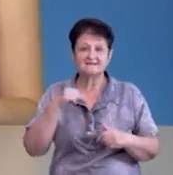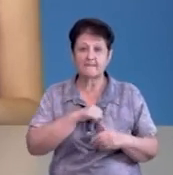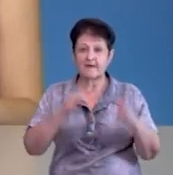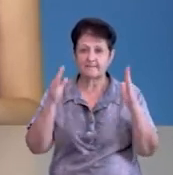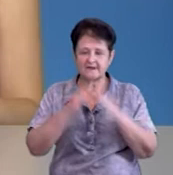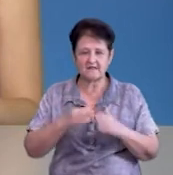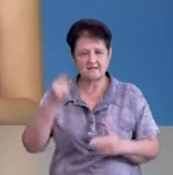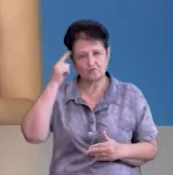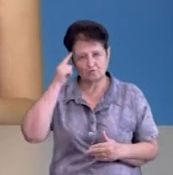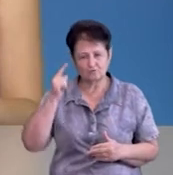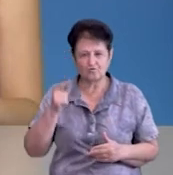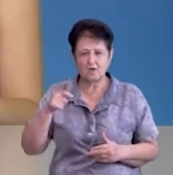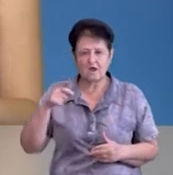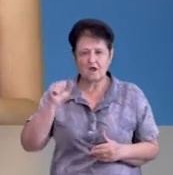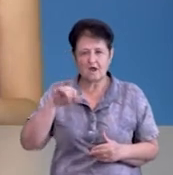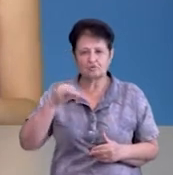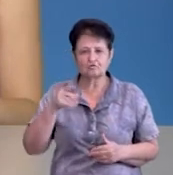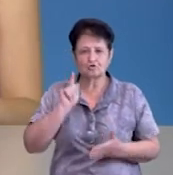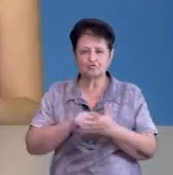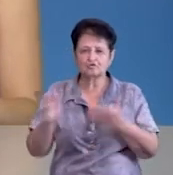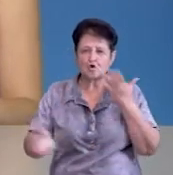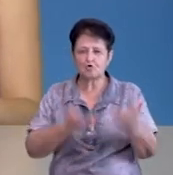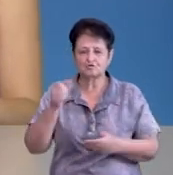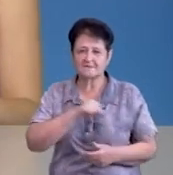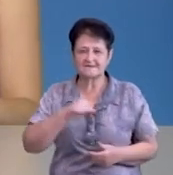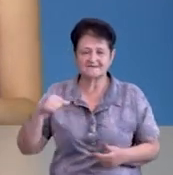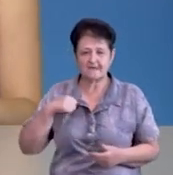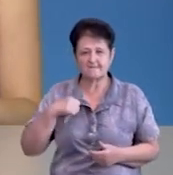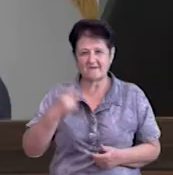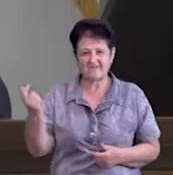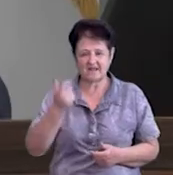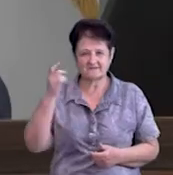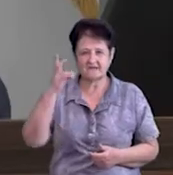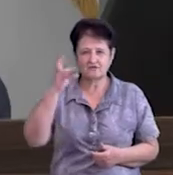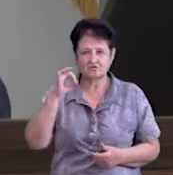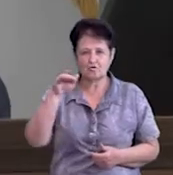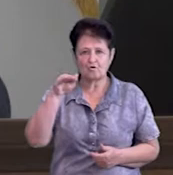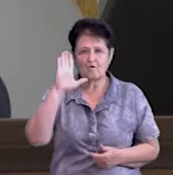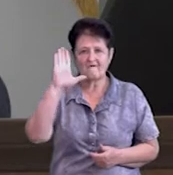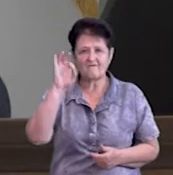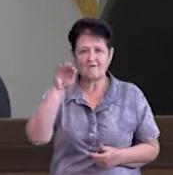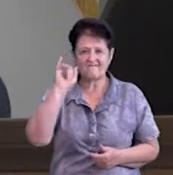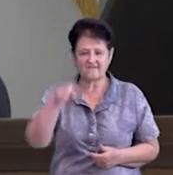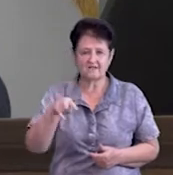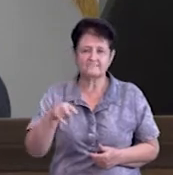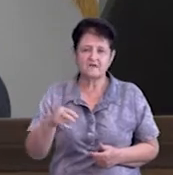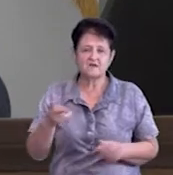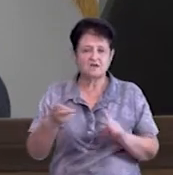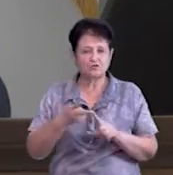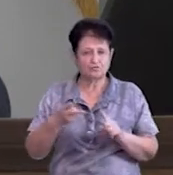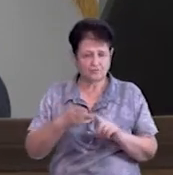приміщення, на думку Атрошенка, має розібрати сам власник фірма «Новофіл». Друга позиція – це